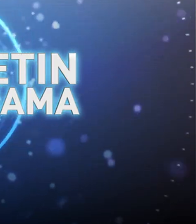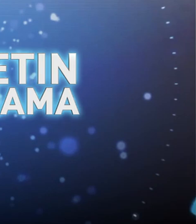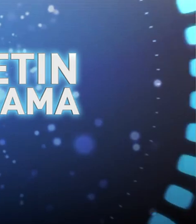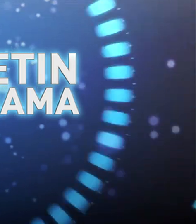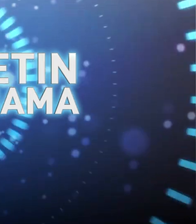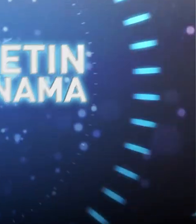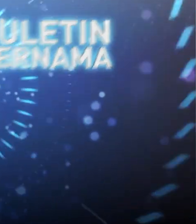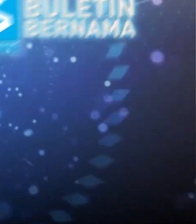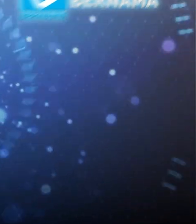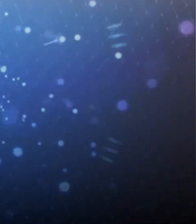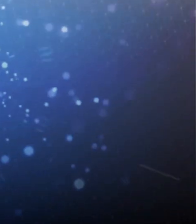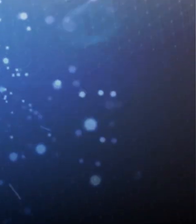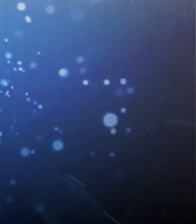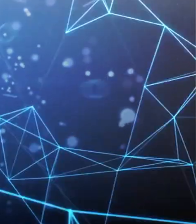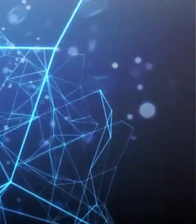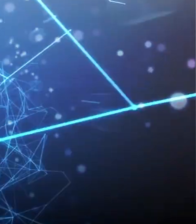Terima telah menonton!